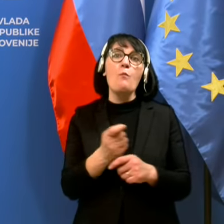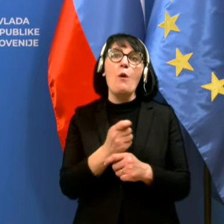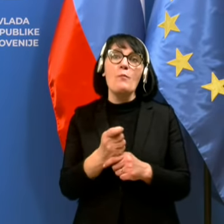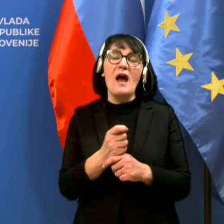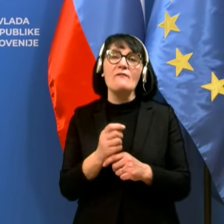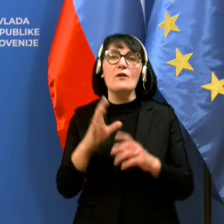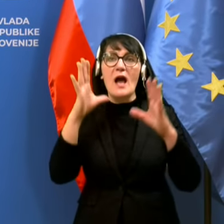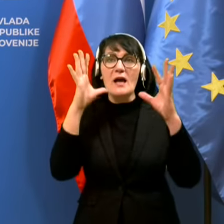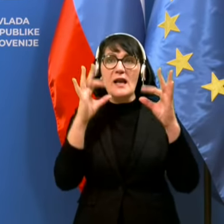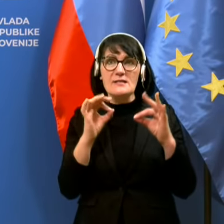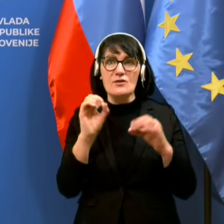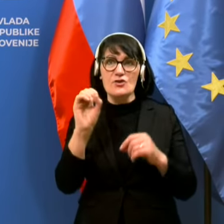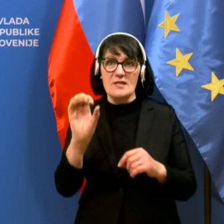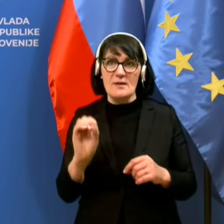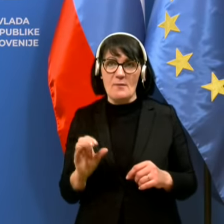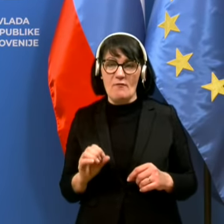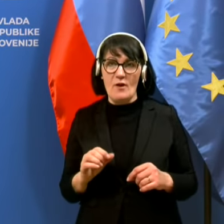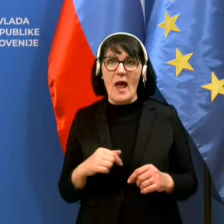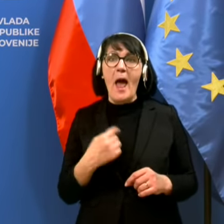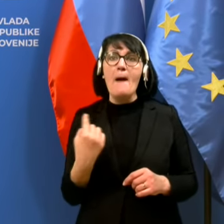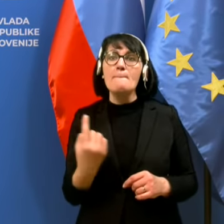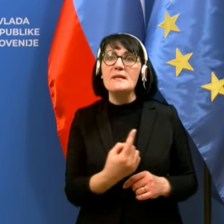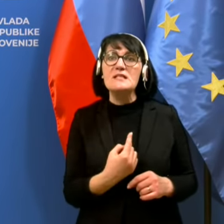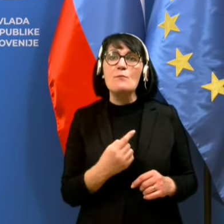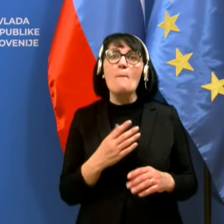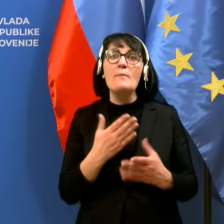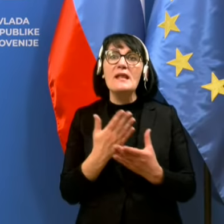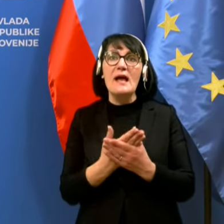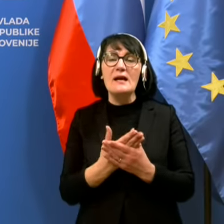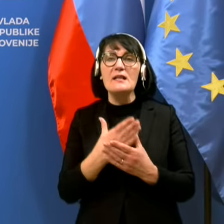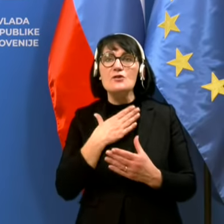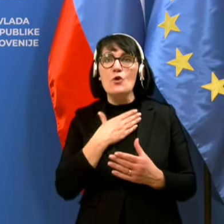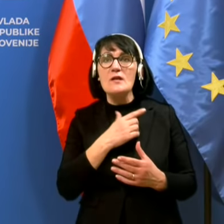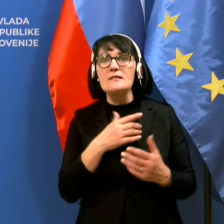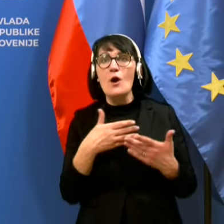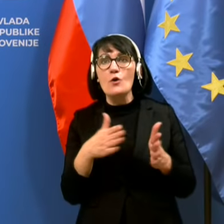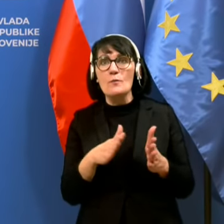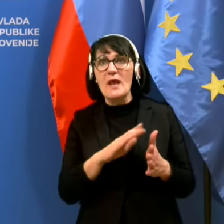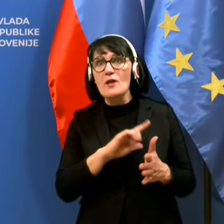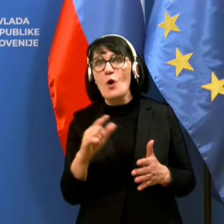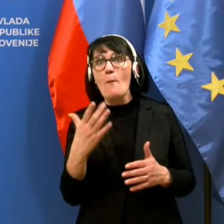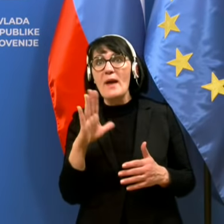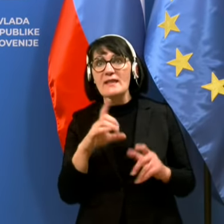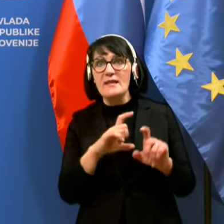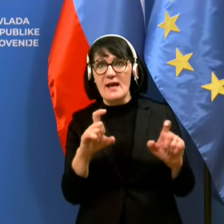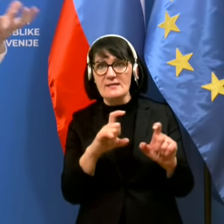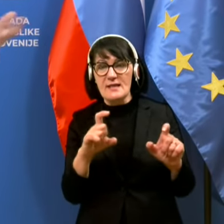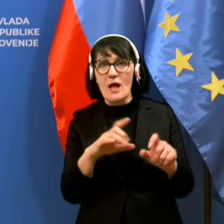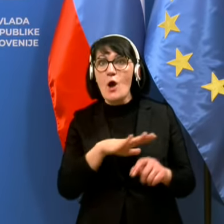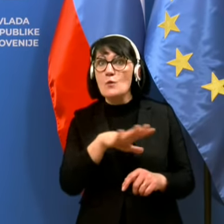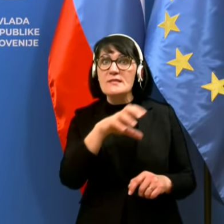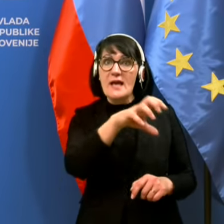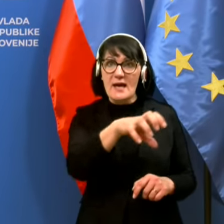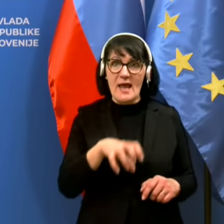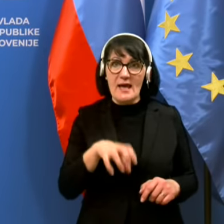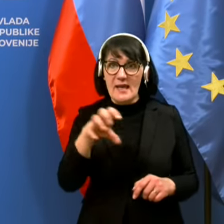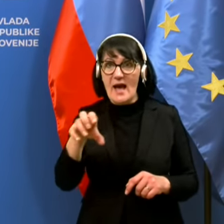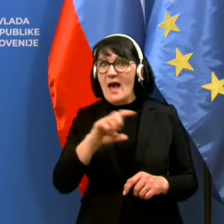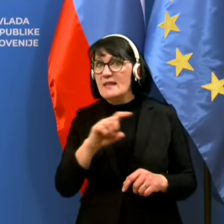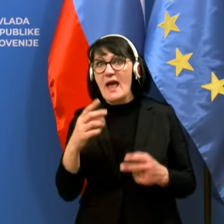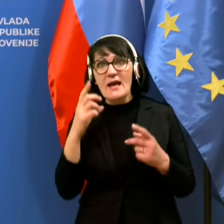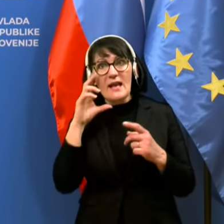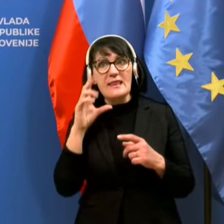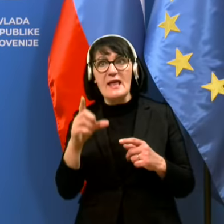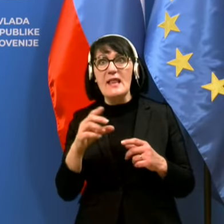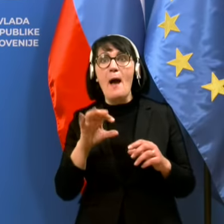predlagali, da šole se odprejo do petega razreda v vseh regijah, ne glede na barvo, in da sledimo